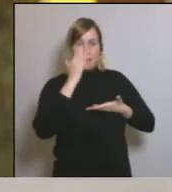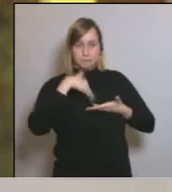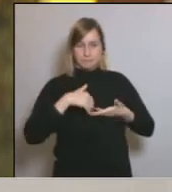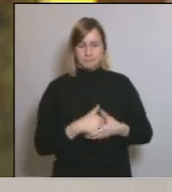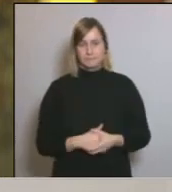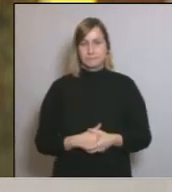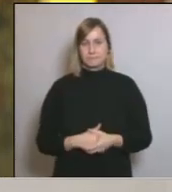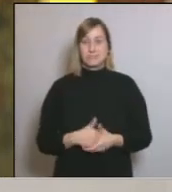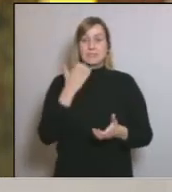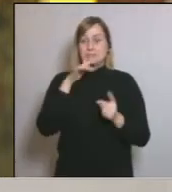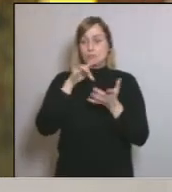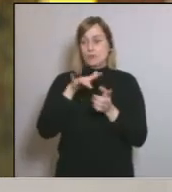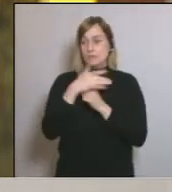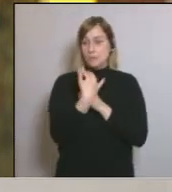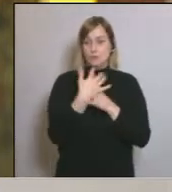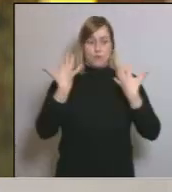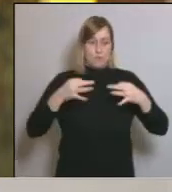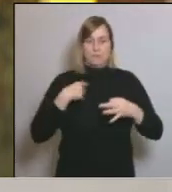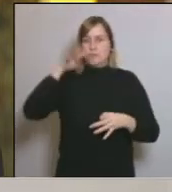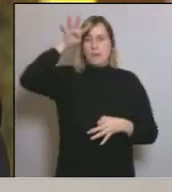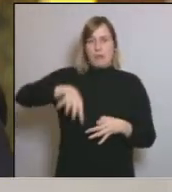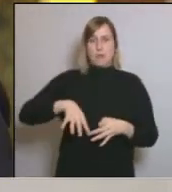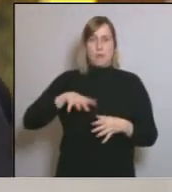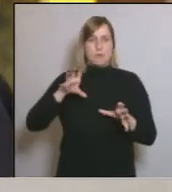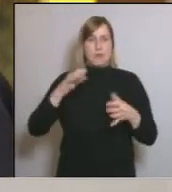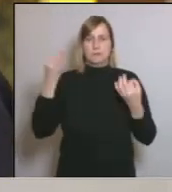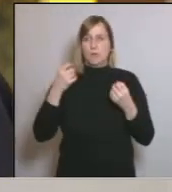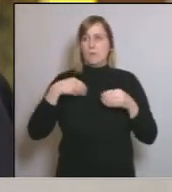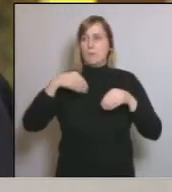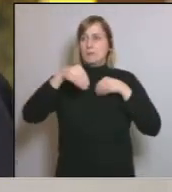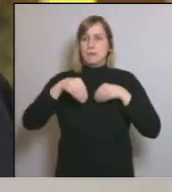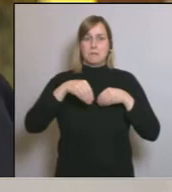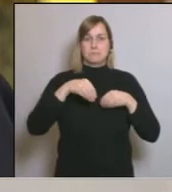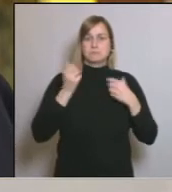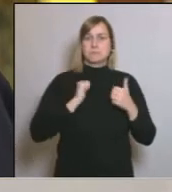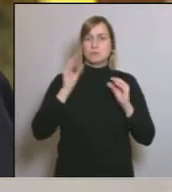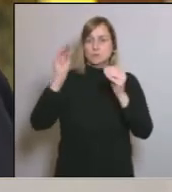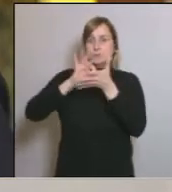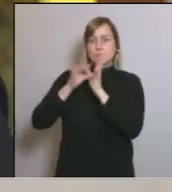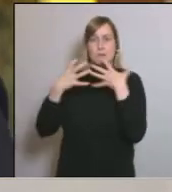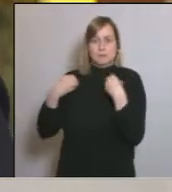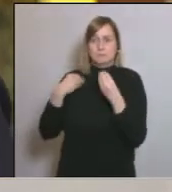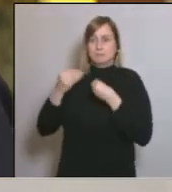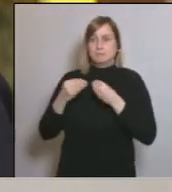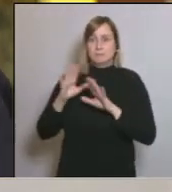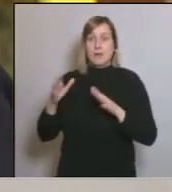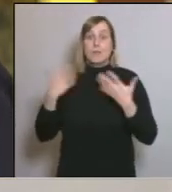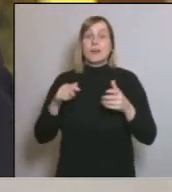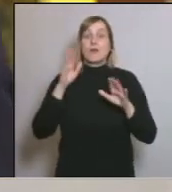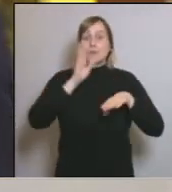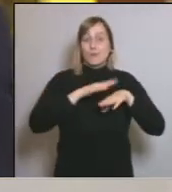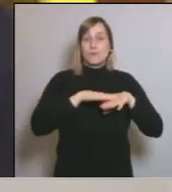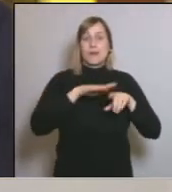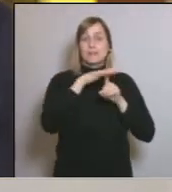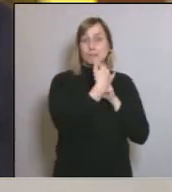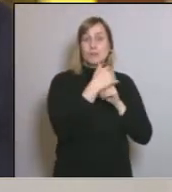cada oscú Catalunya es proveiria del material que necessita a través del seu sistema de salut però som en un estat d'alarma que